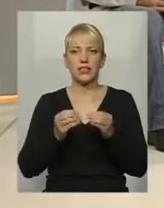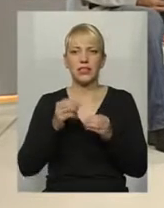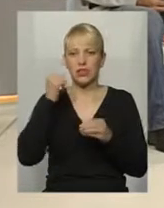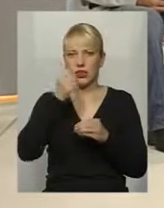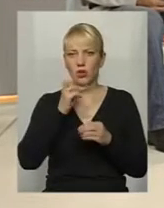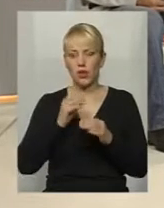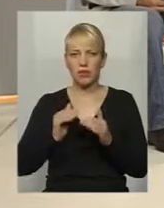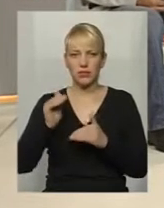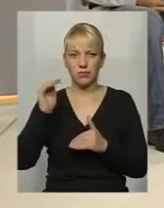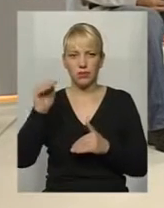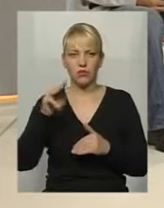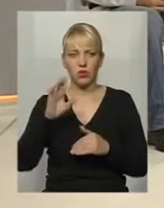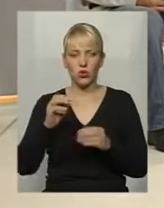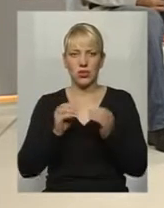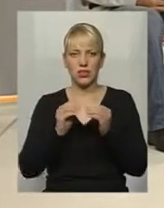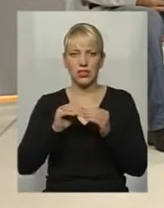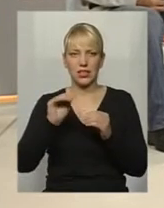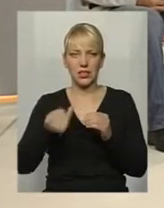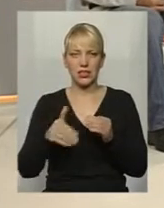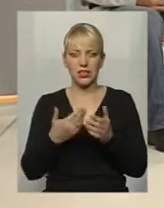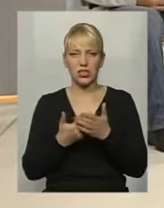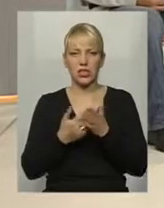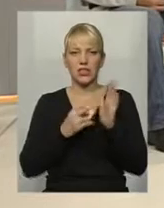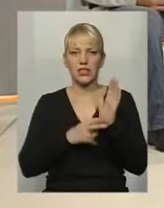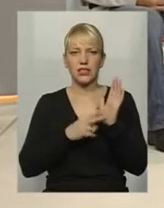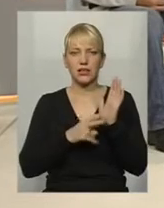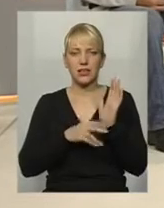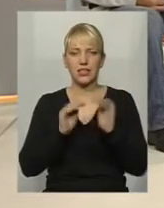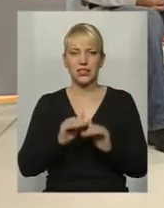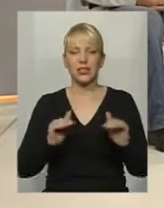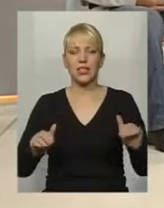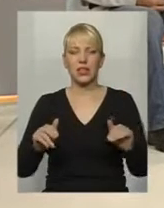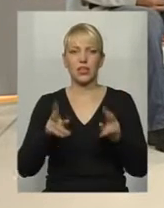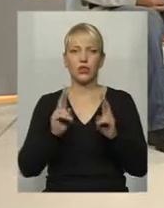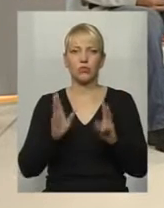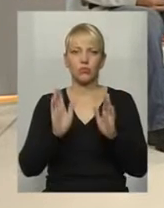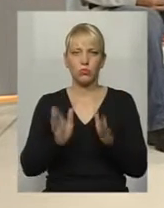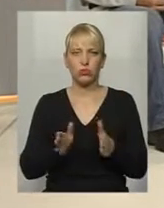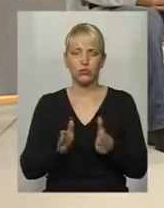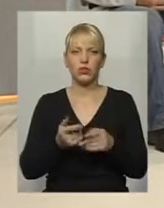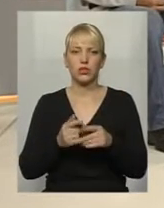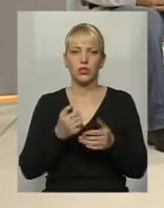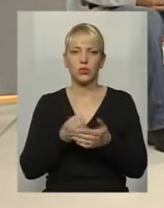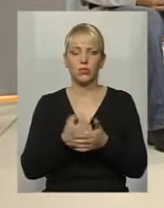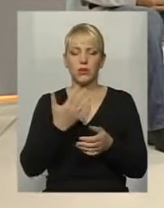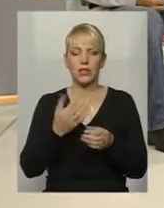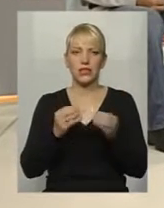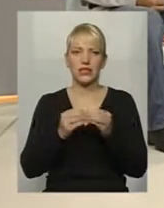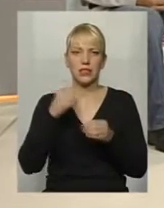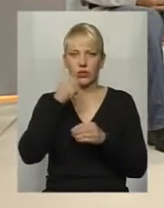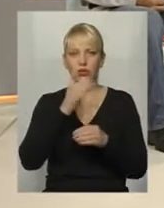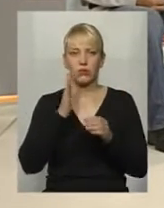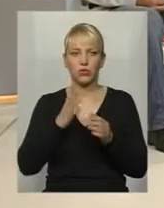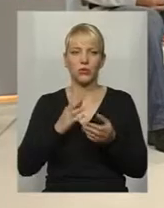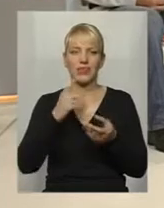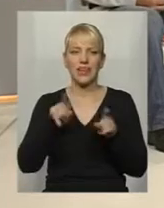перспективу, то з 10 тисяч порядка 70 дітей, які будуть там до віку 5-10 років, будуть мати вже